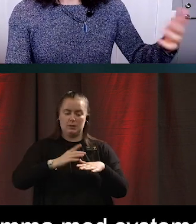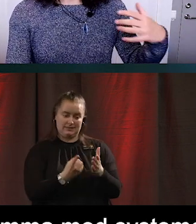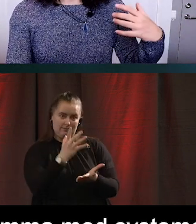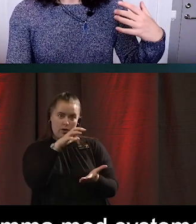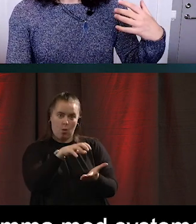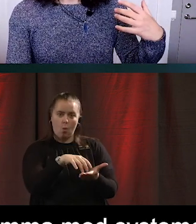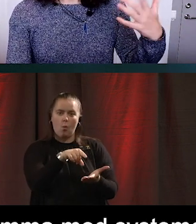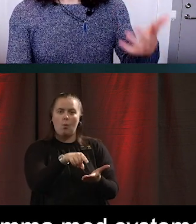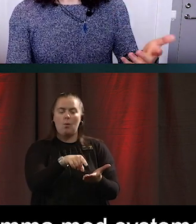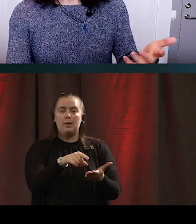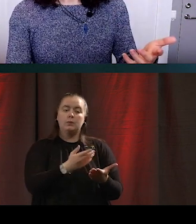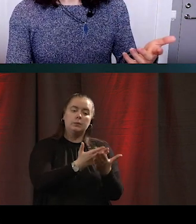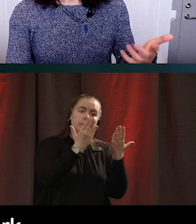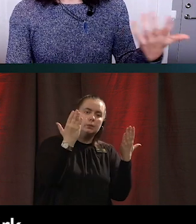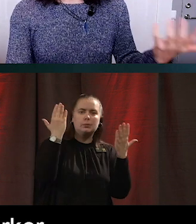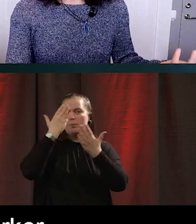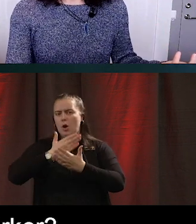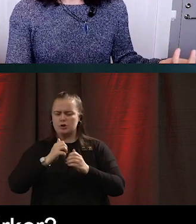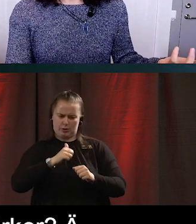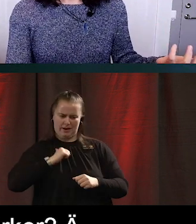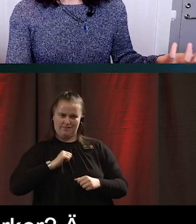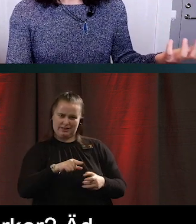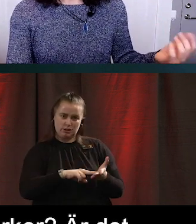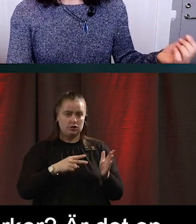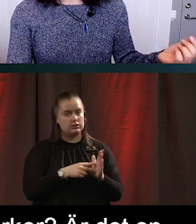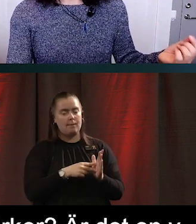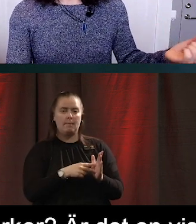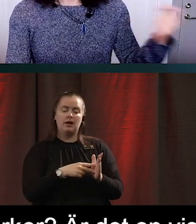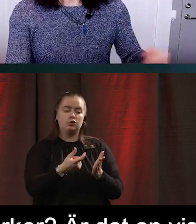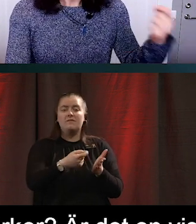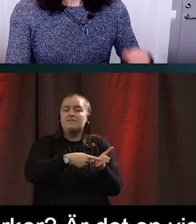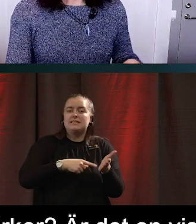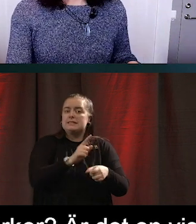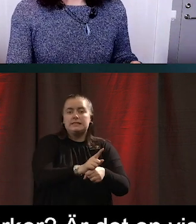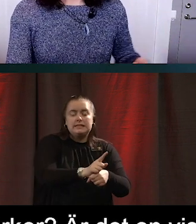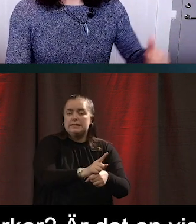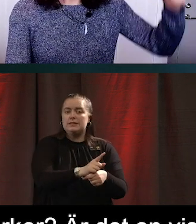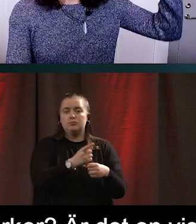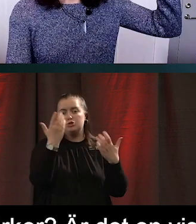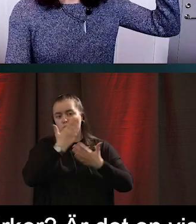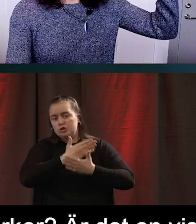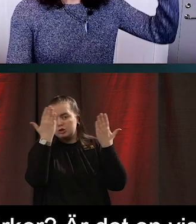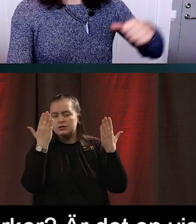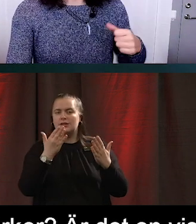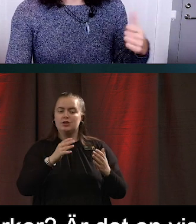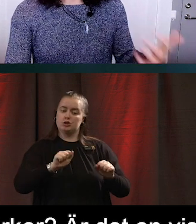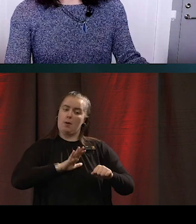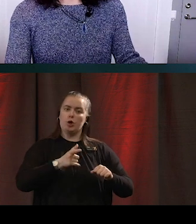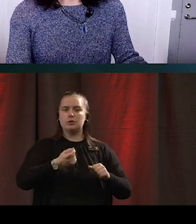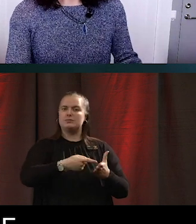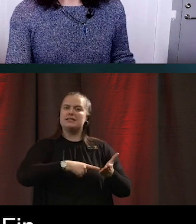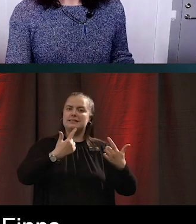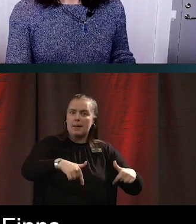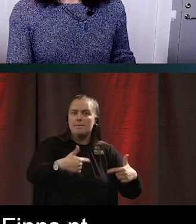mörker? Är det en viss tid när man är mer eller mindre skärpt? Finns det något tempo man ska hålla? Står det folk i kö bakom?